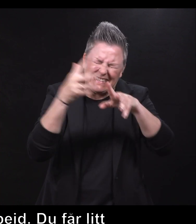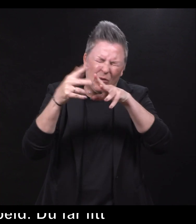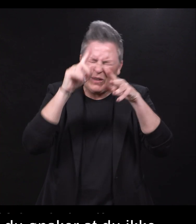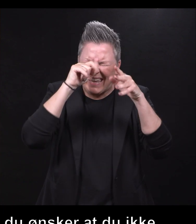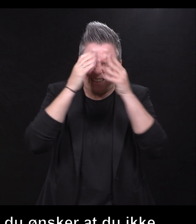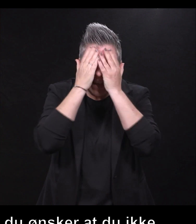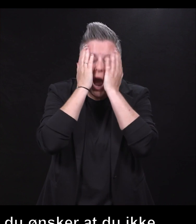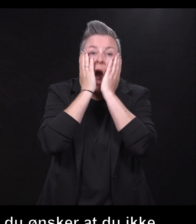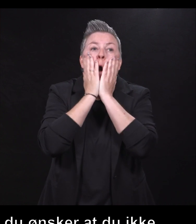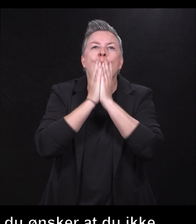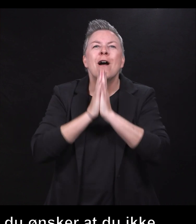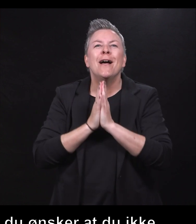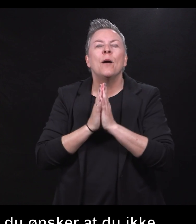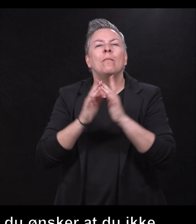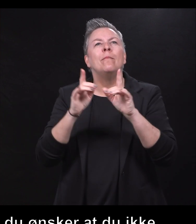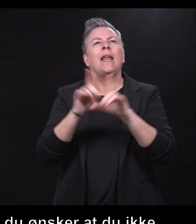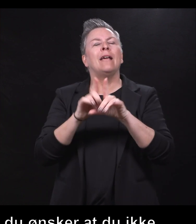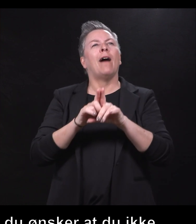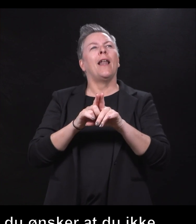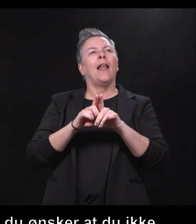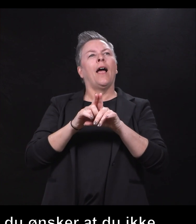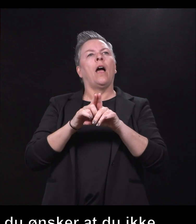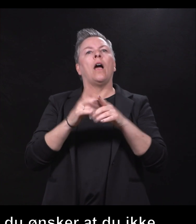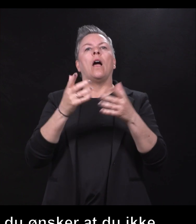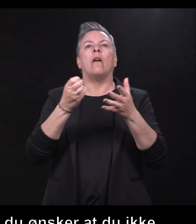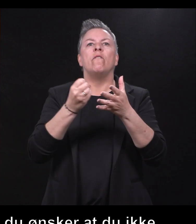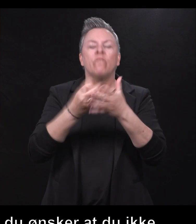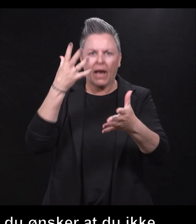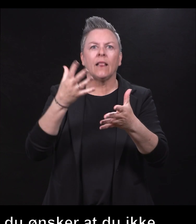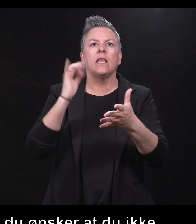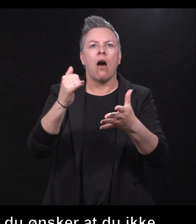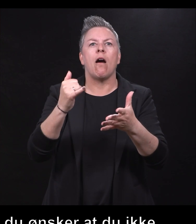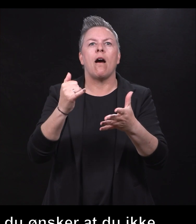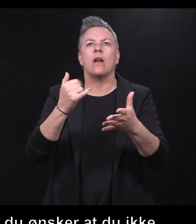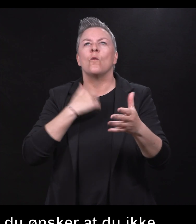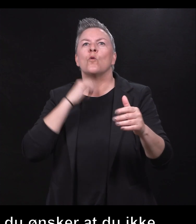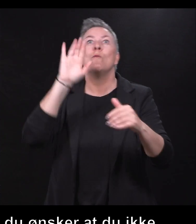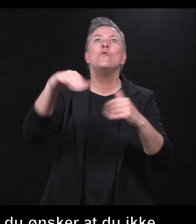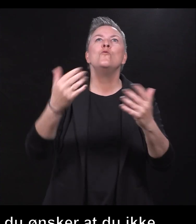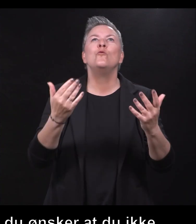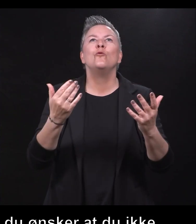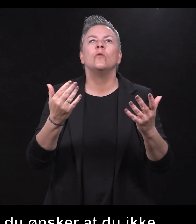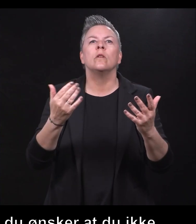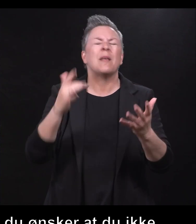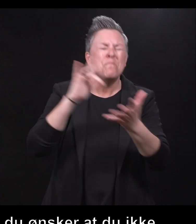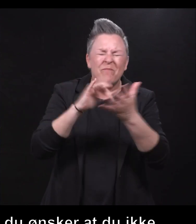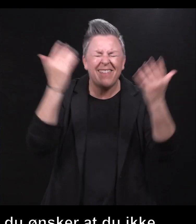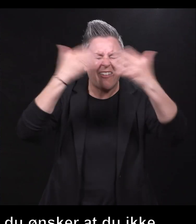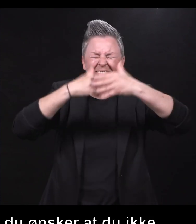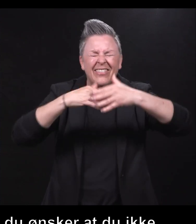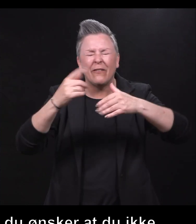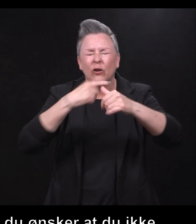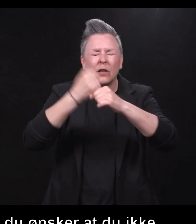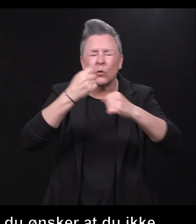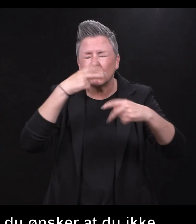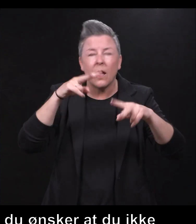Men det er liksom det som er verdt det når du kommer ut midt på natta første gang og